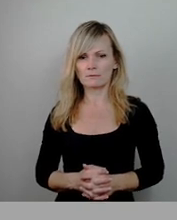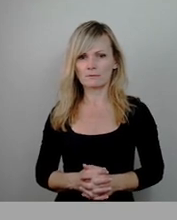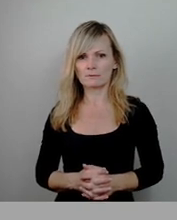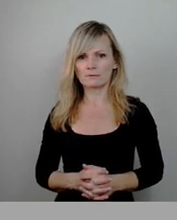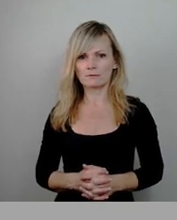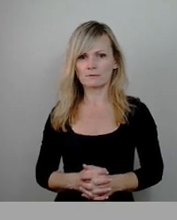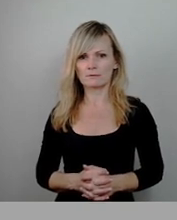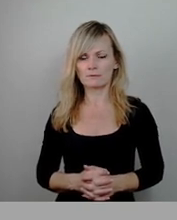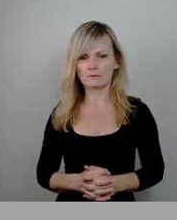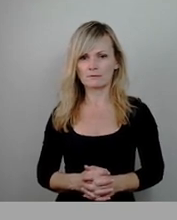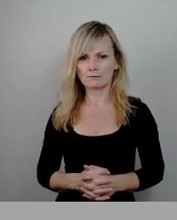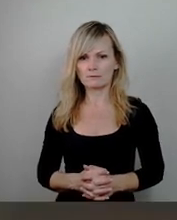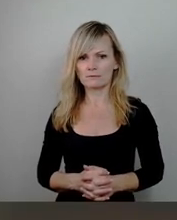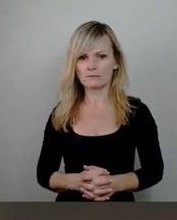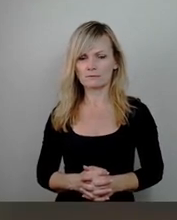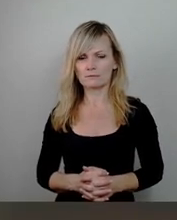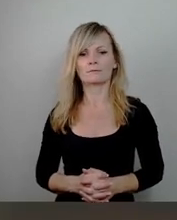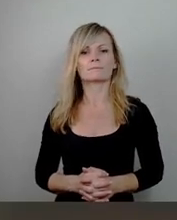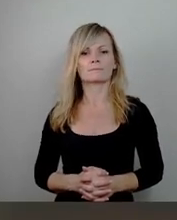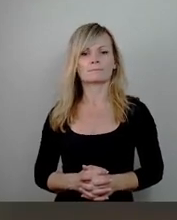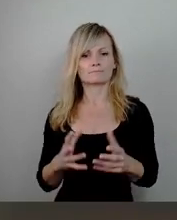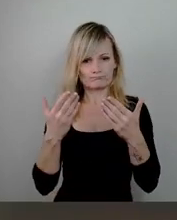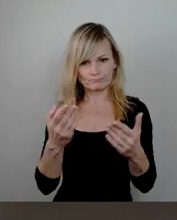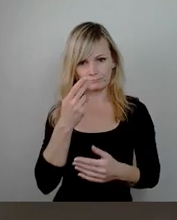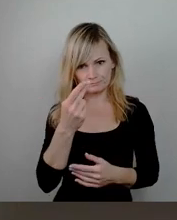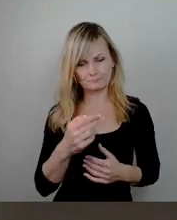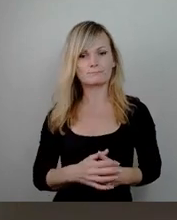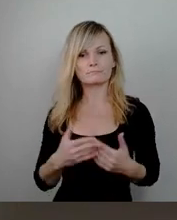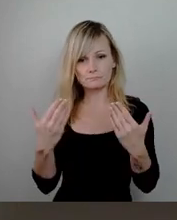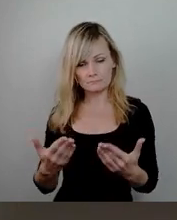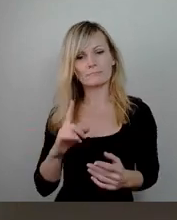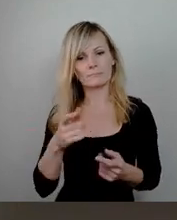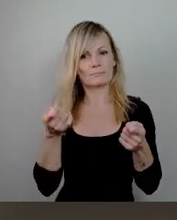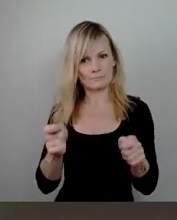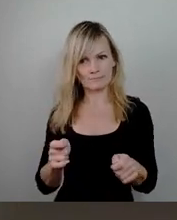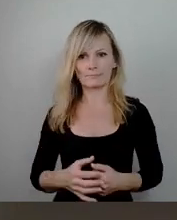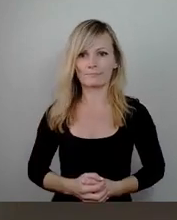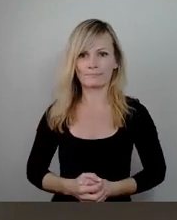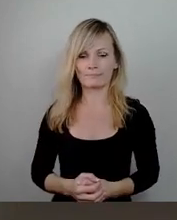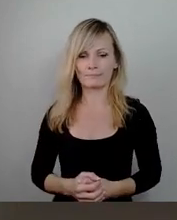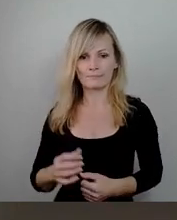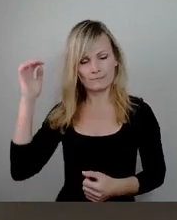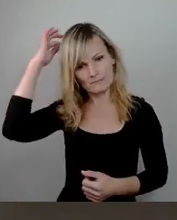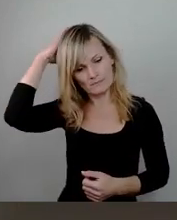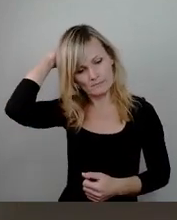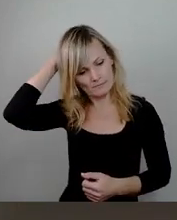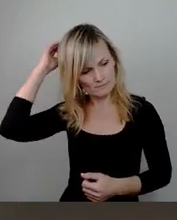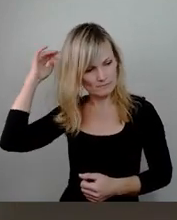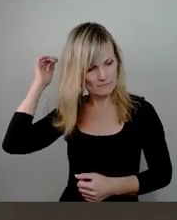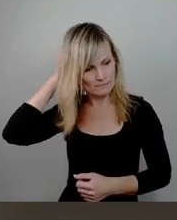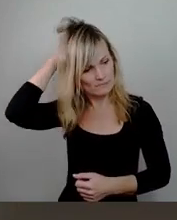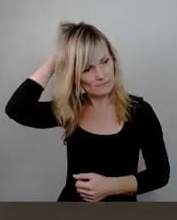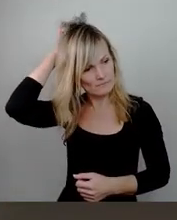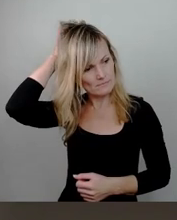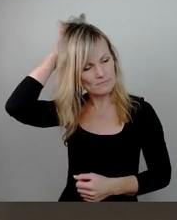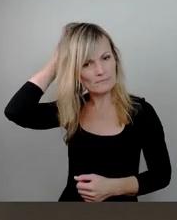65 Ja, keine Nein, 3 Enthaltungen, damit ebenso bestätigt. Und wie gesagt, den Punkt 12 rufen wir dann